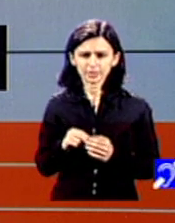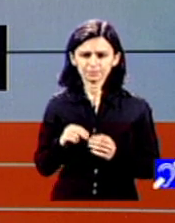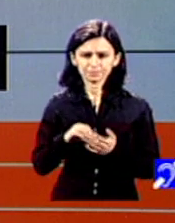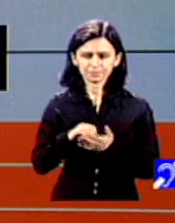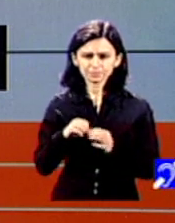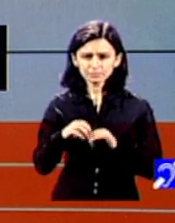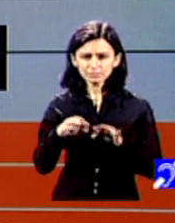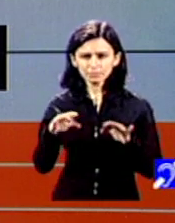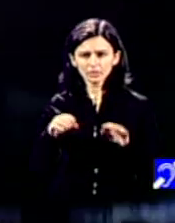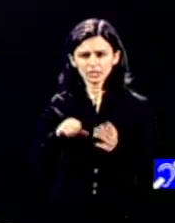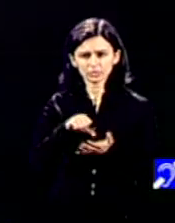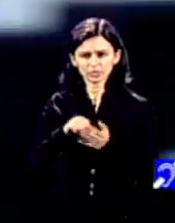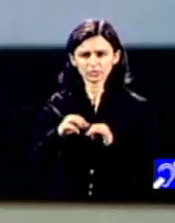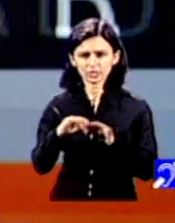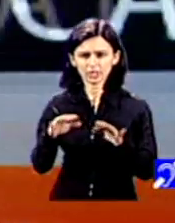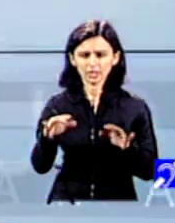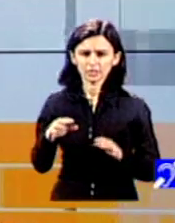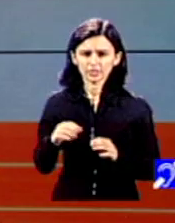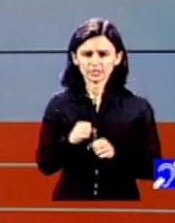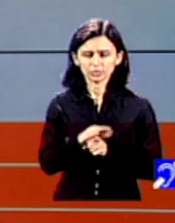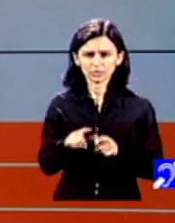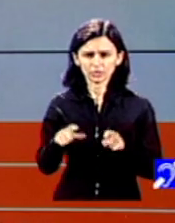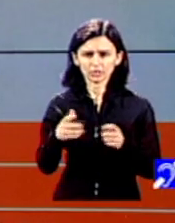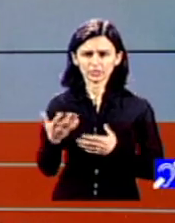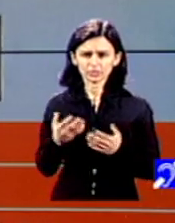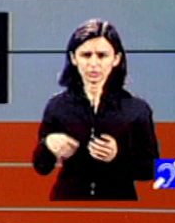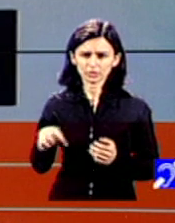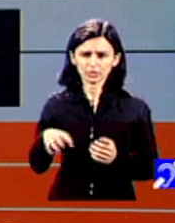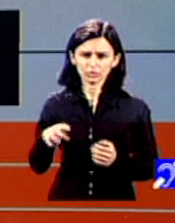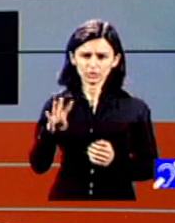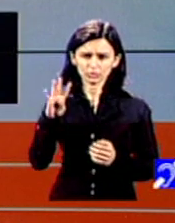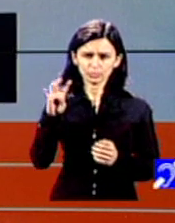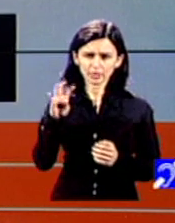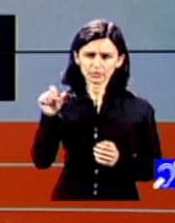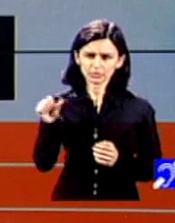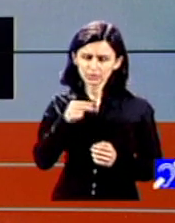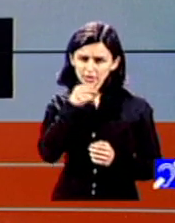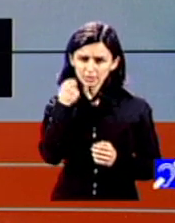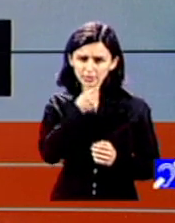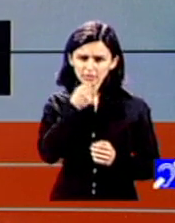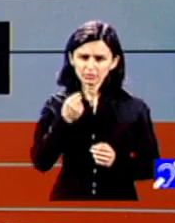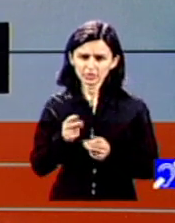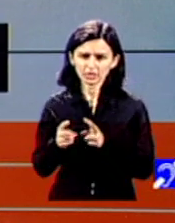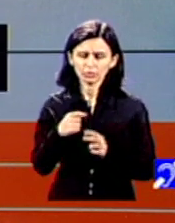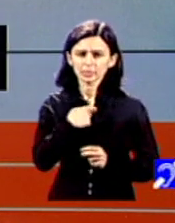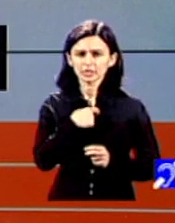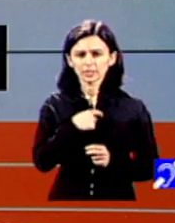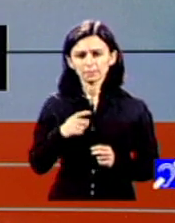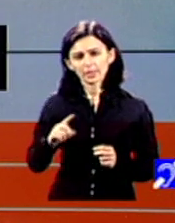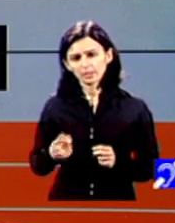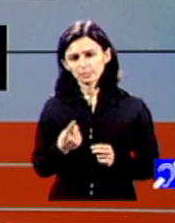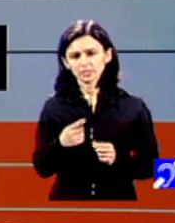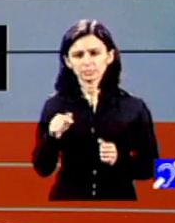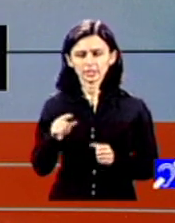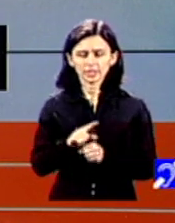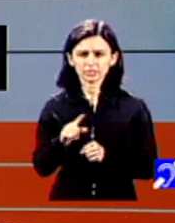sasca mică, în condițiile în care sasca mică este o instituție rezidențială cu 400 de beneficiari. Cum e posibil așa ceva? Îmi cer scuze că v